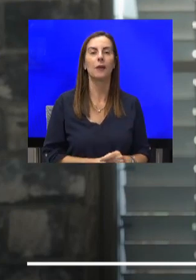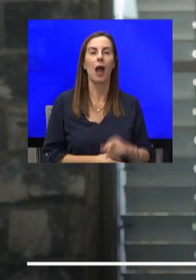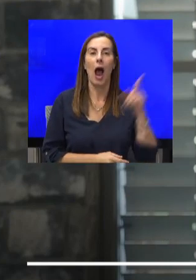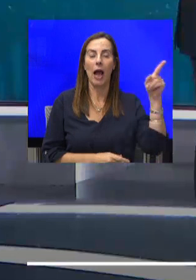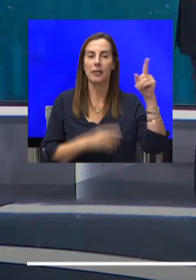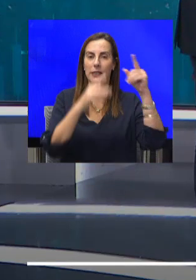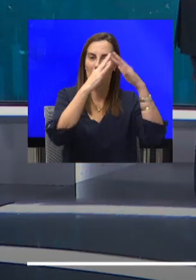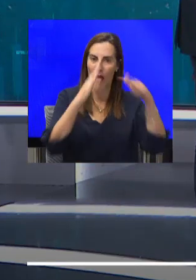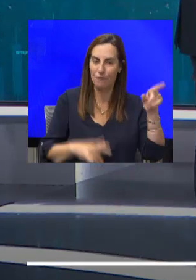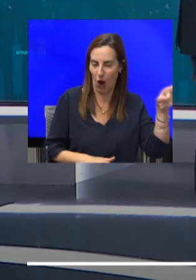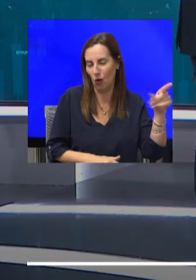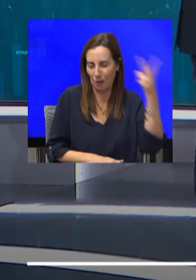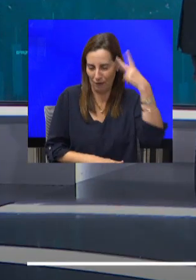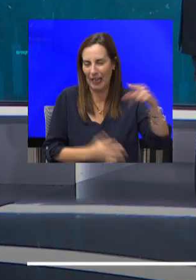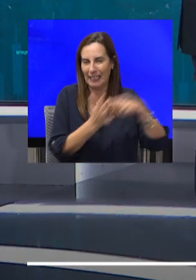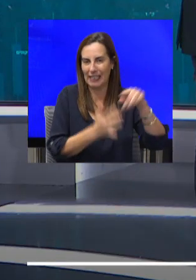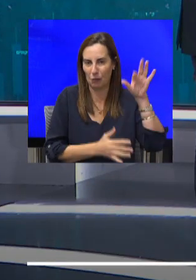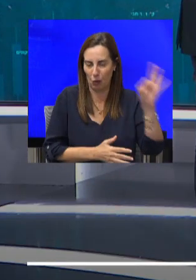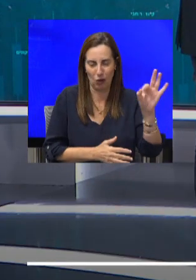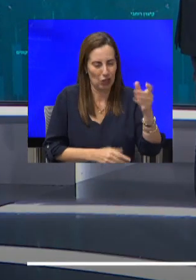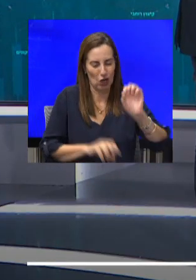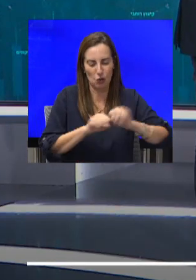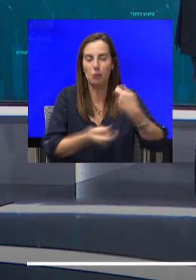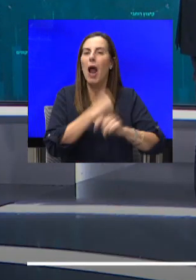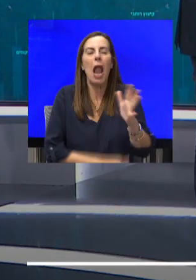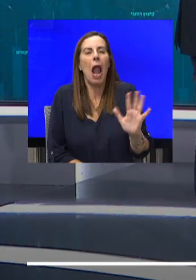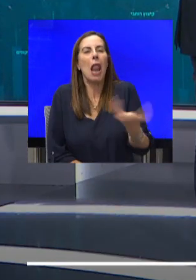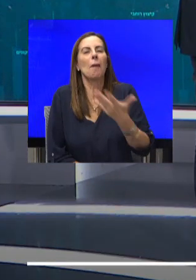כשהמשבר הכלכלי אצלם הוא מאוד מאוד קשה, מה ישראל בעצם מקבל את מזה?